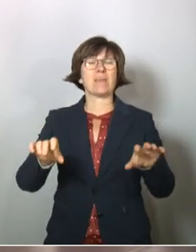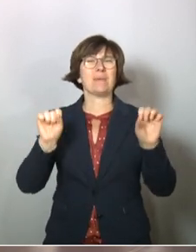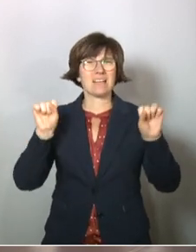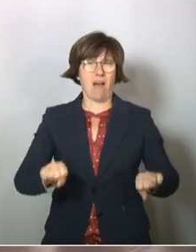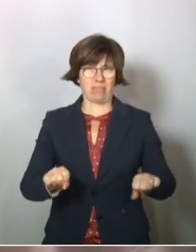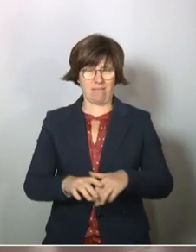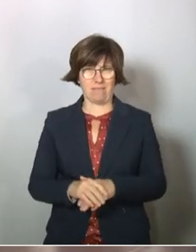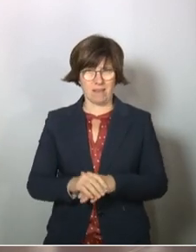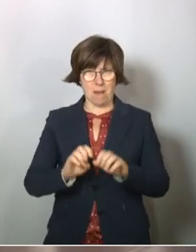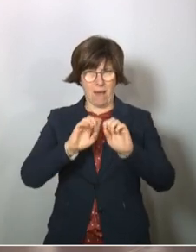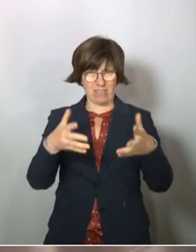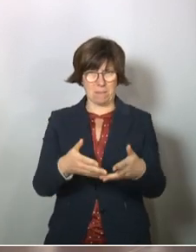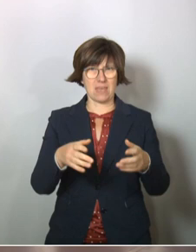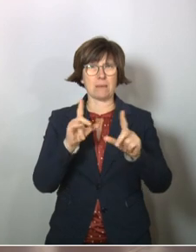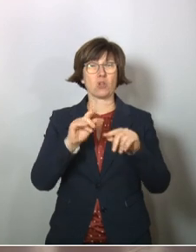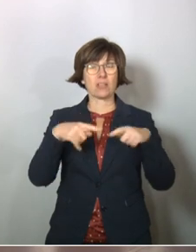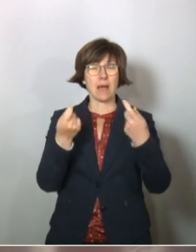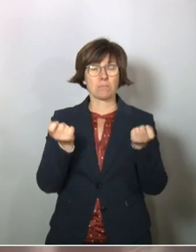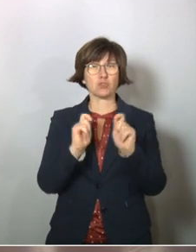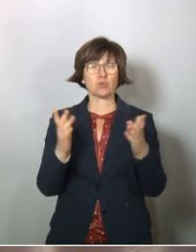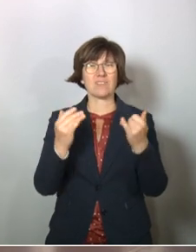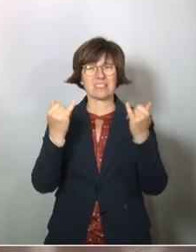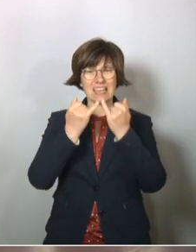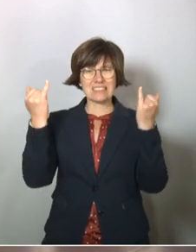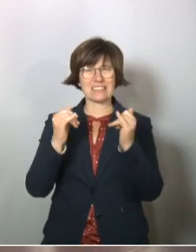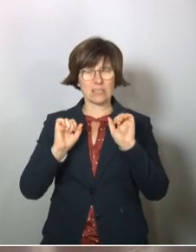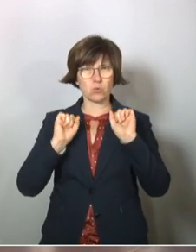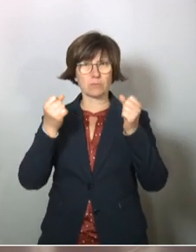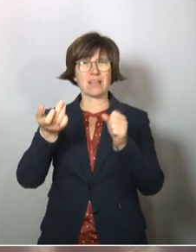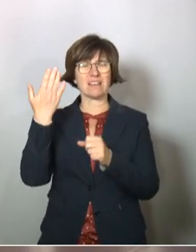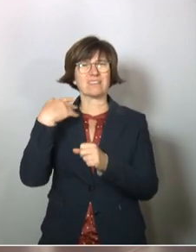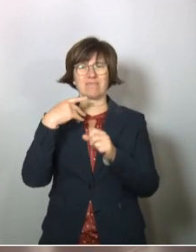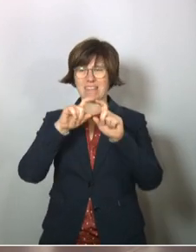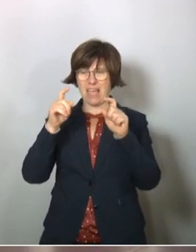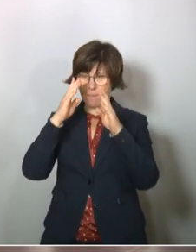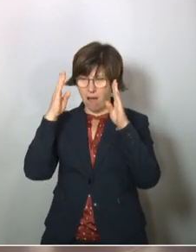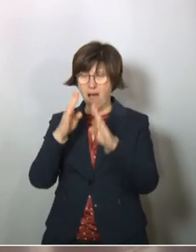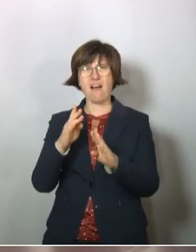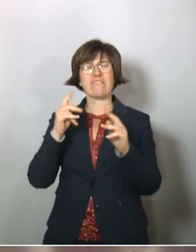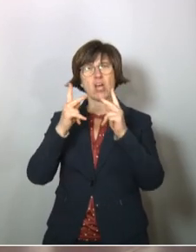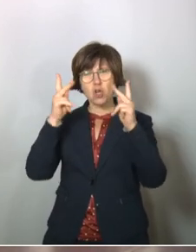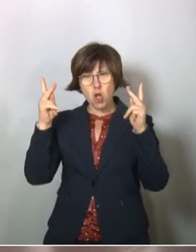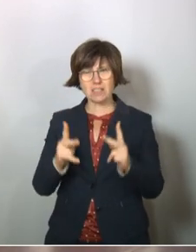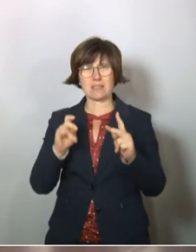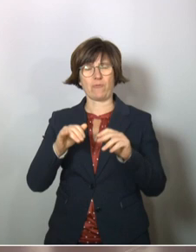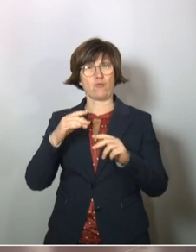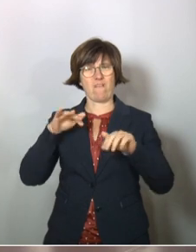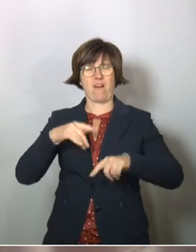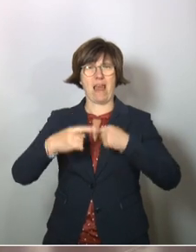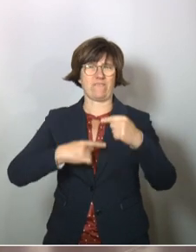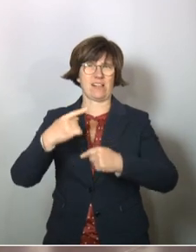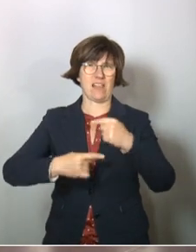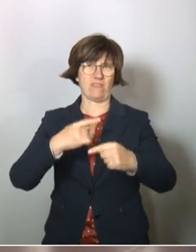kann. Daraufhin wurde beschlossen, ein Institut zu gründen, das sich damit beschäftigt und ein Konzept für diesen Fall entwickelt.